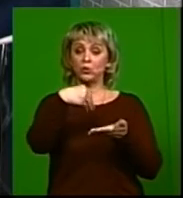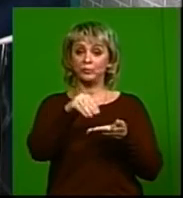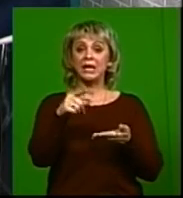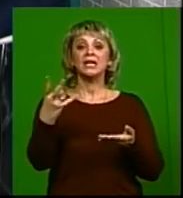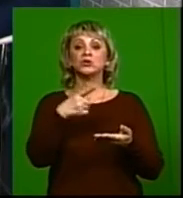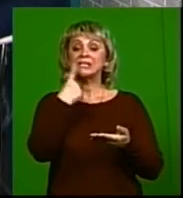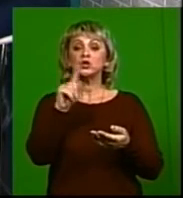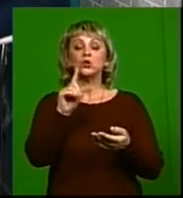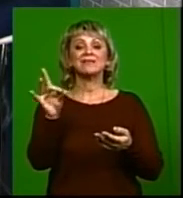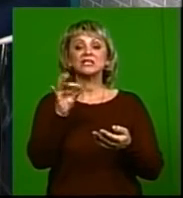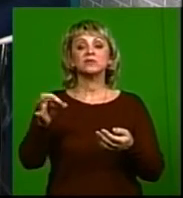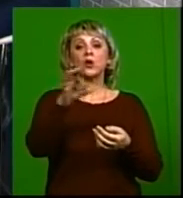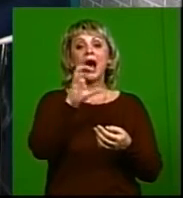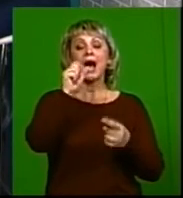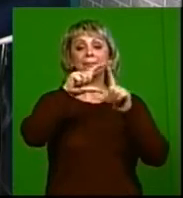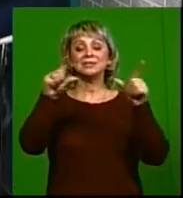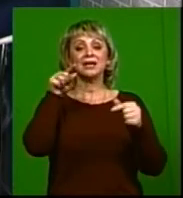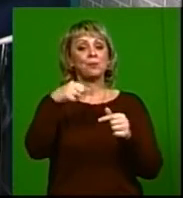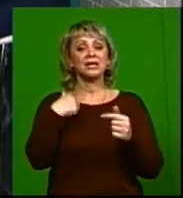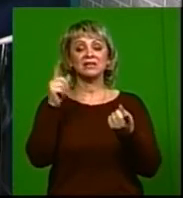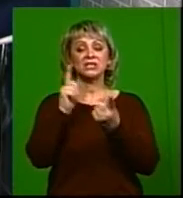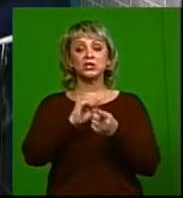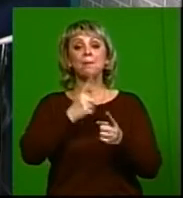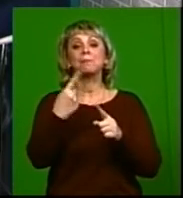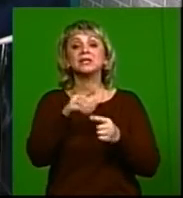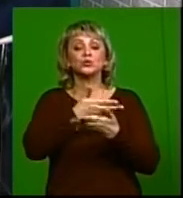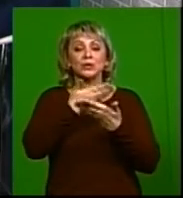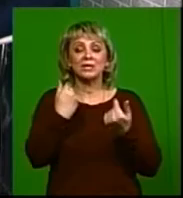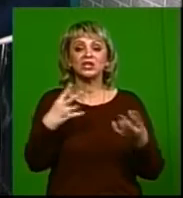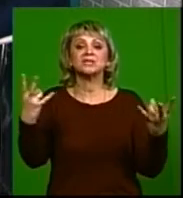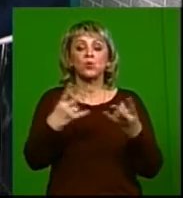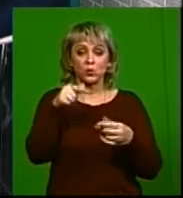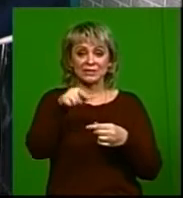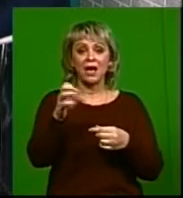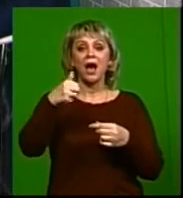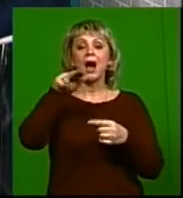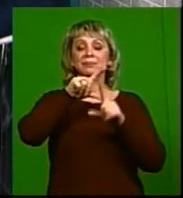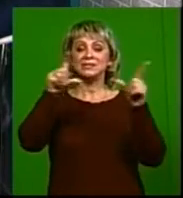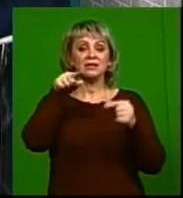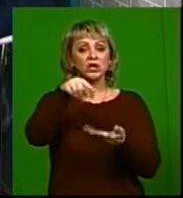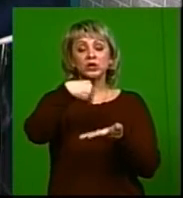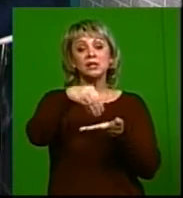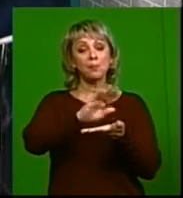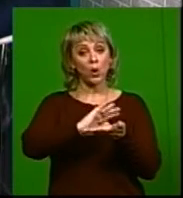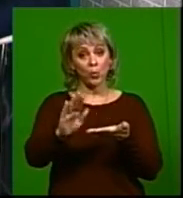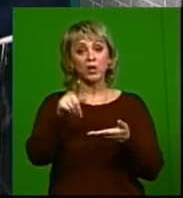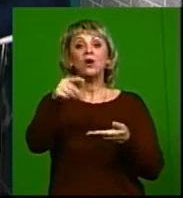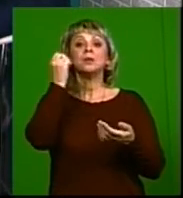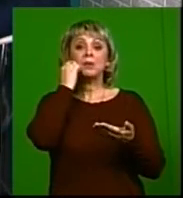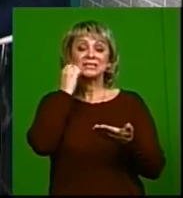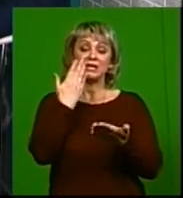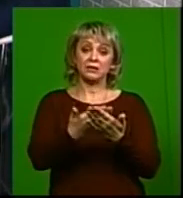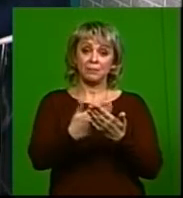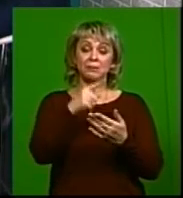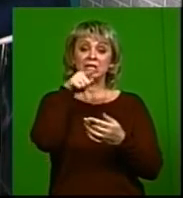сказать, что в Ростовской области в аптеках мы их действительно не встречаем, потому что нет спроса на них, и аптеки их не закупают. Но вот в Москве, например,